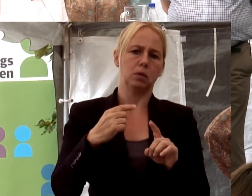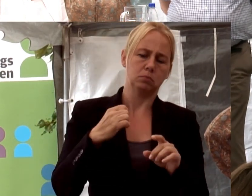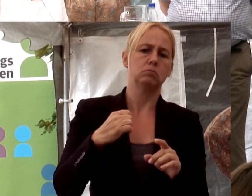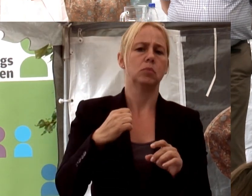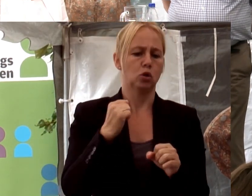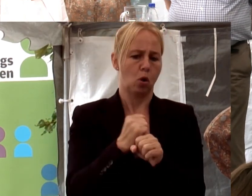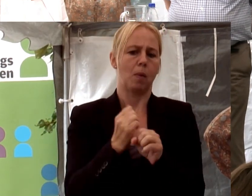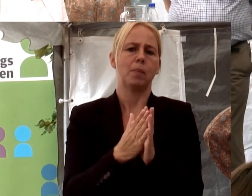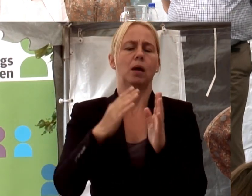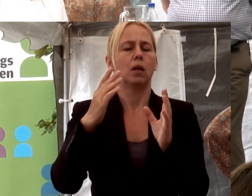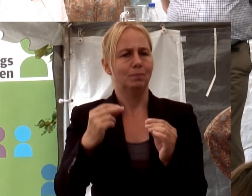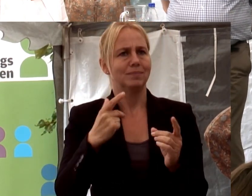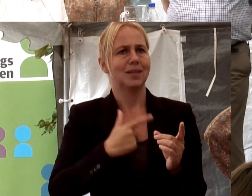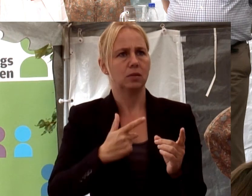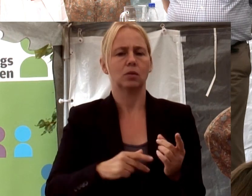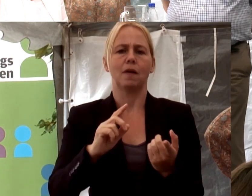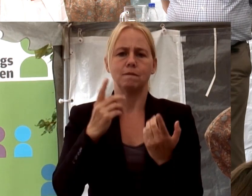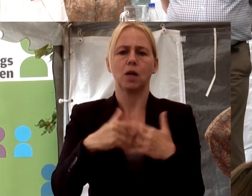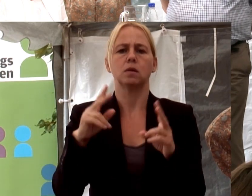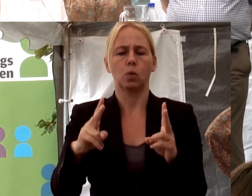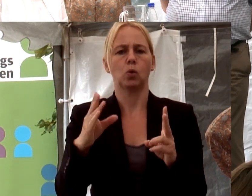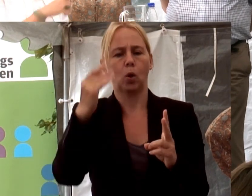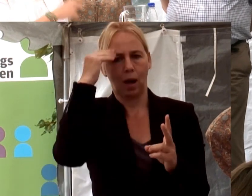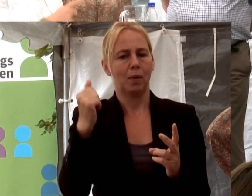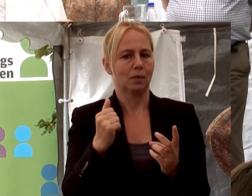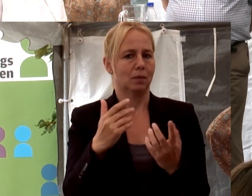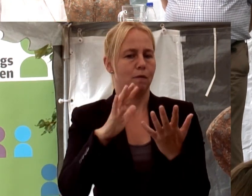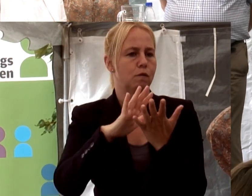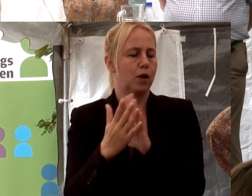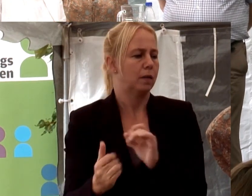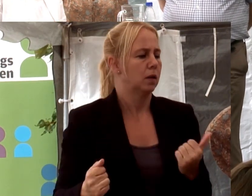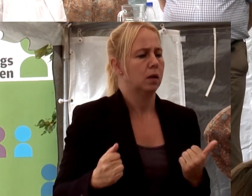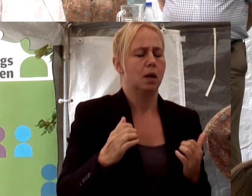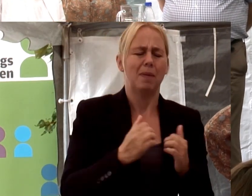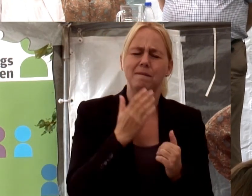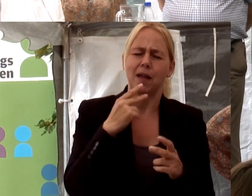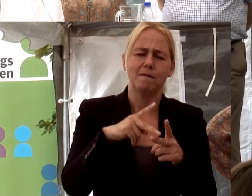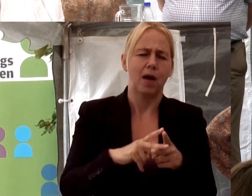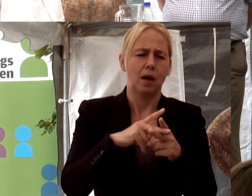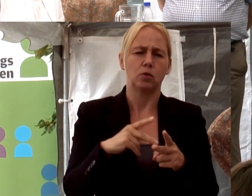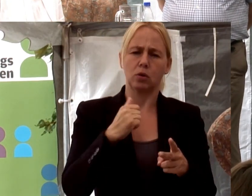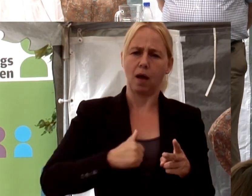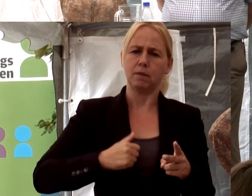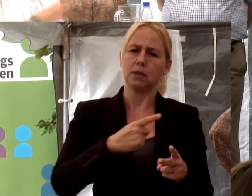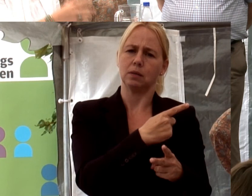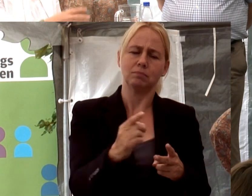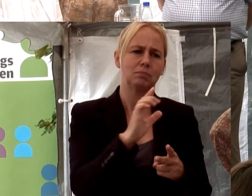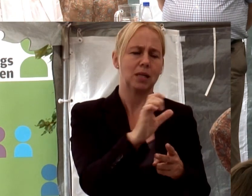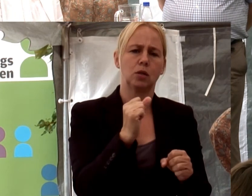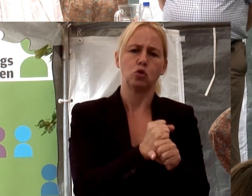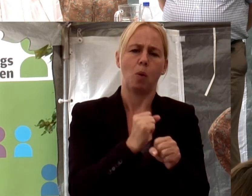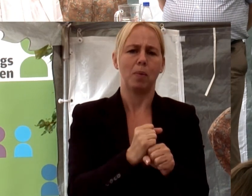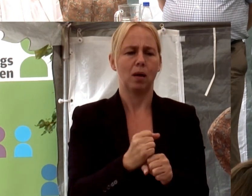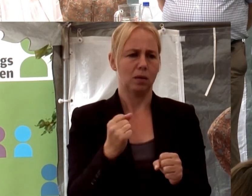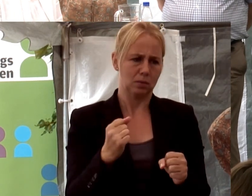faktiskt komma. Jaha, jaha. Och så går det upp till just det. Vilka blir era verktyg i det här arbetet? Alltså era